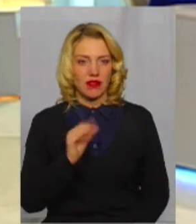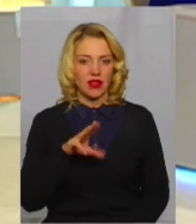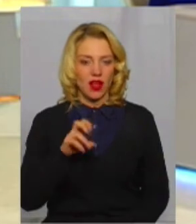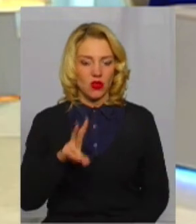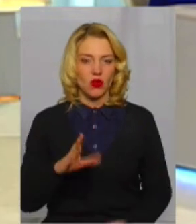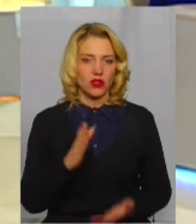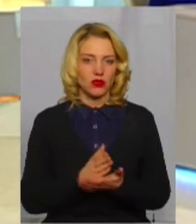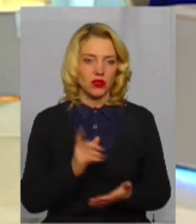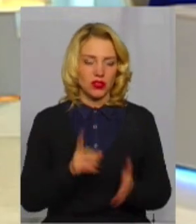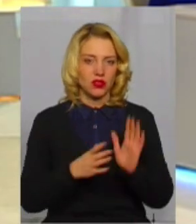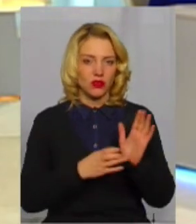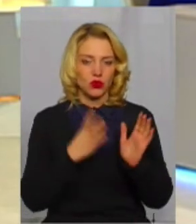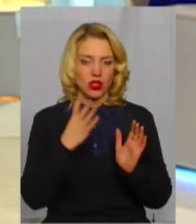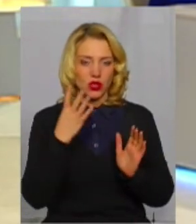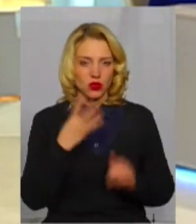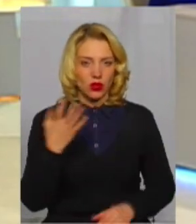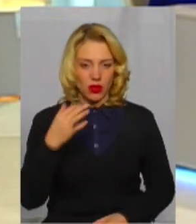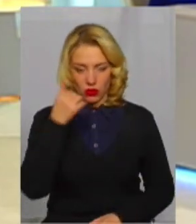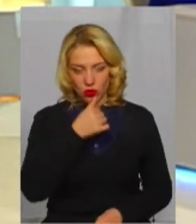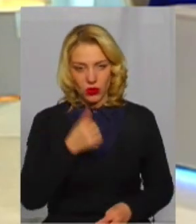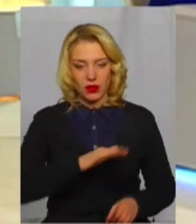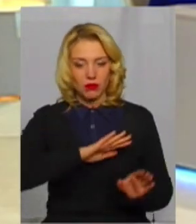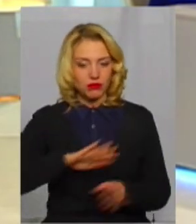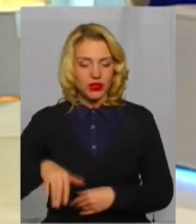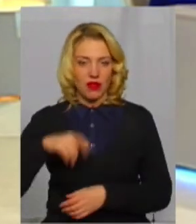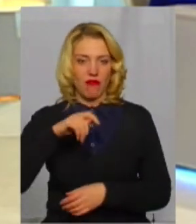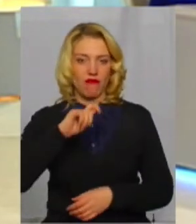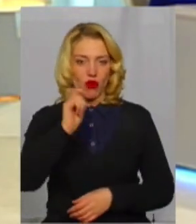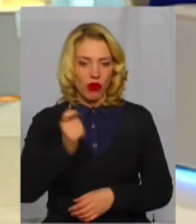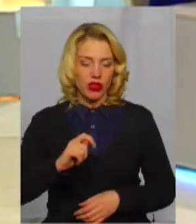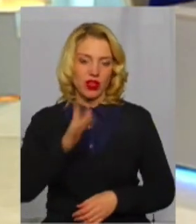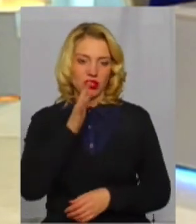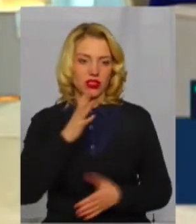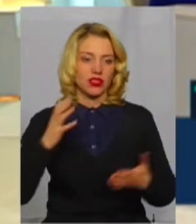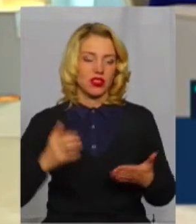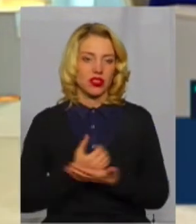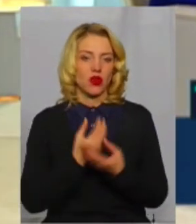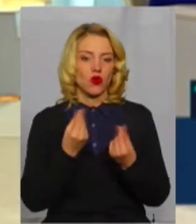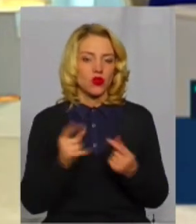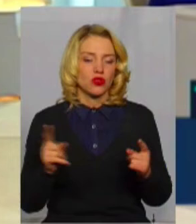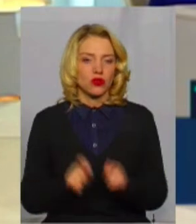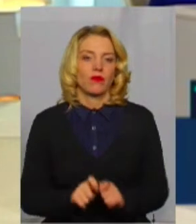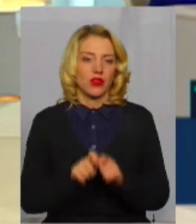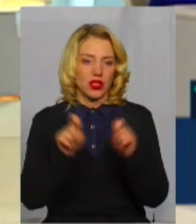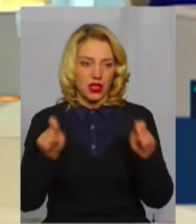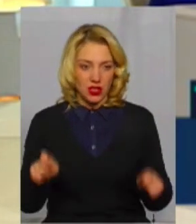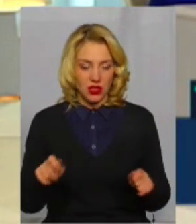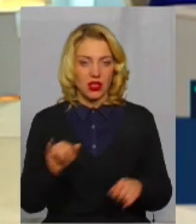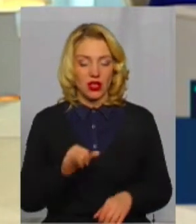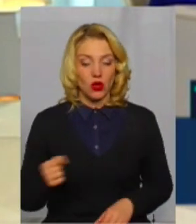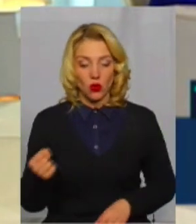року. У повоєнні часи знайшлися кошти, щоб відкрити і отримувати,